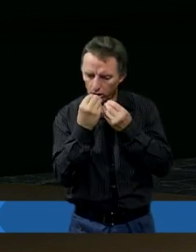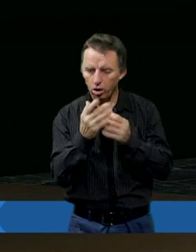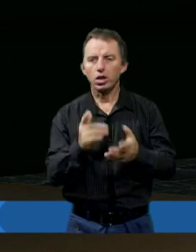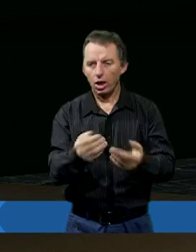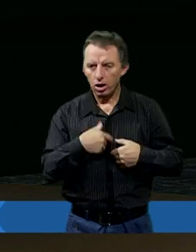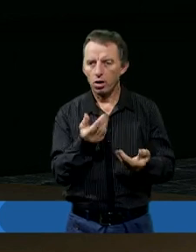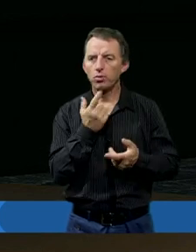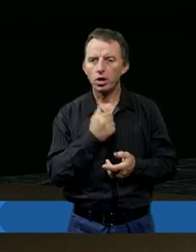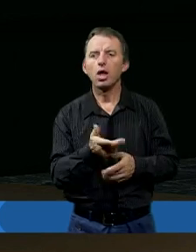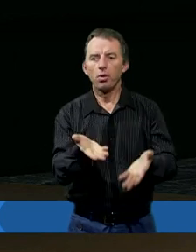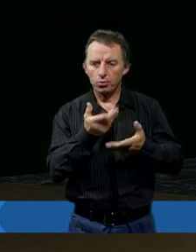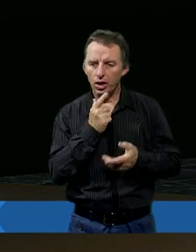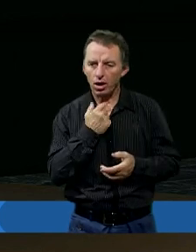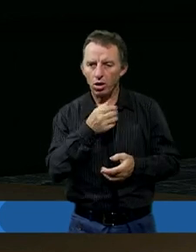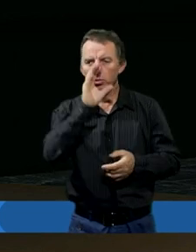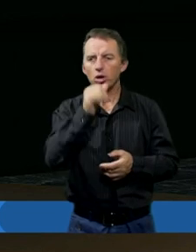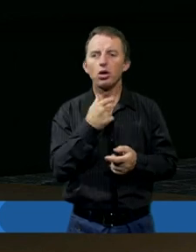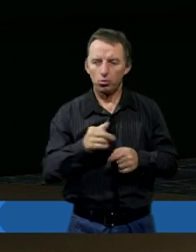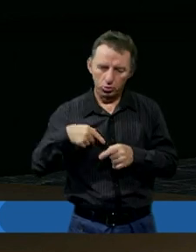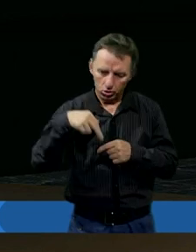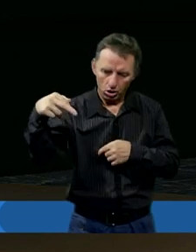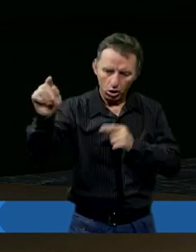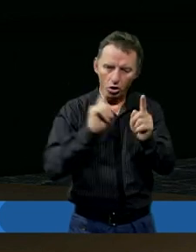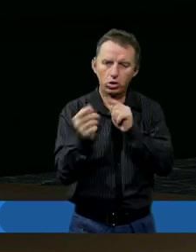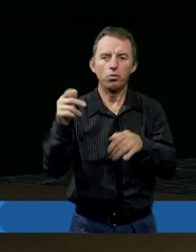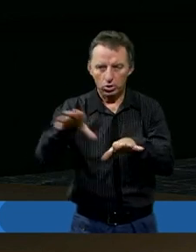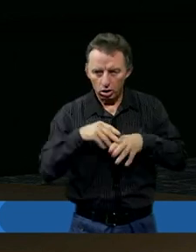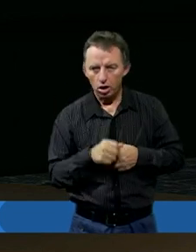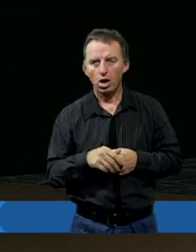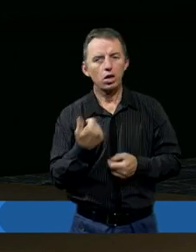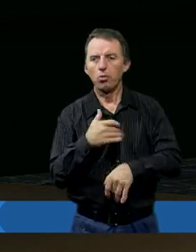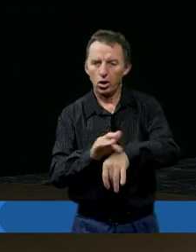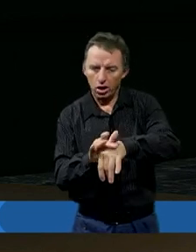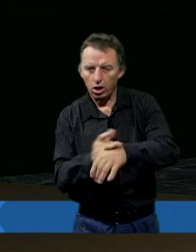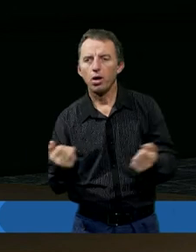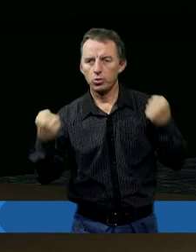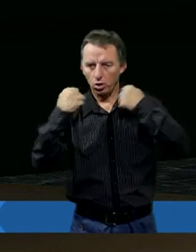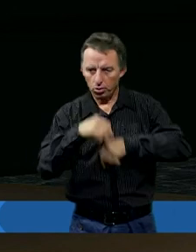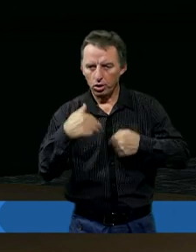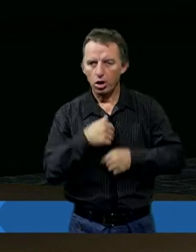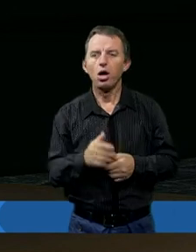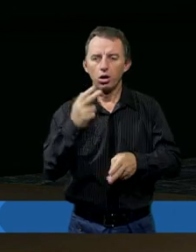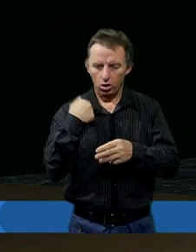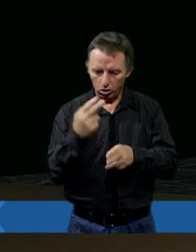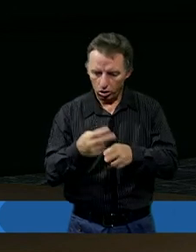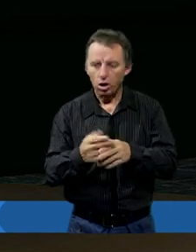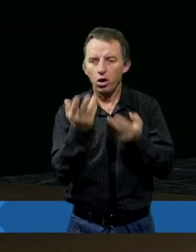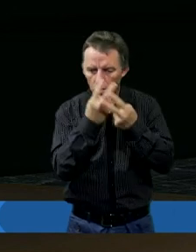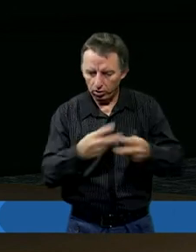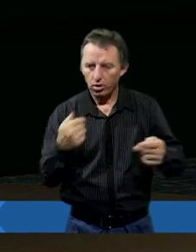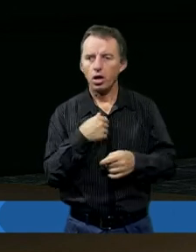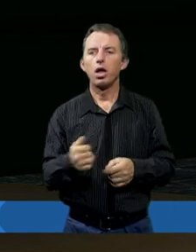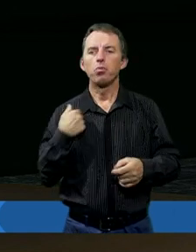daliście mi jeść, pragnąłem, a daliście mi pić, byłem przychodniem, a przyjęliście mnie, byłem nagi, a przychodzialiście mnie, byłem chory, a